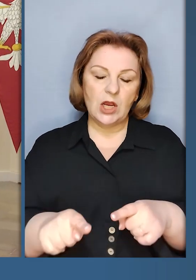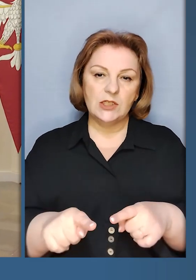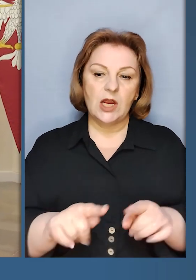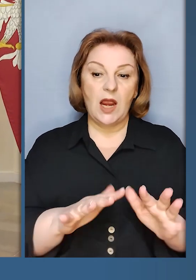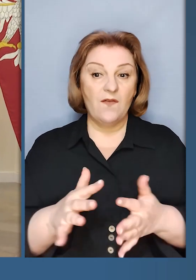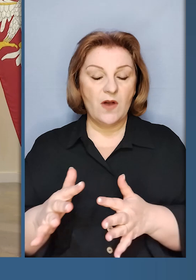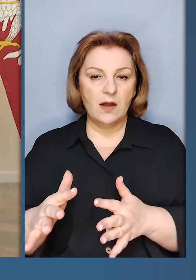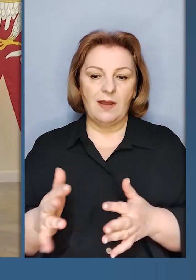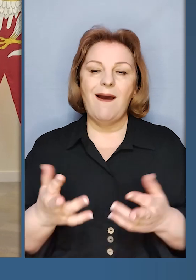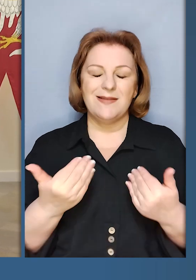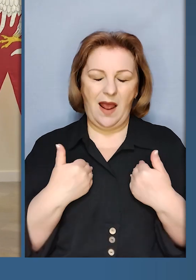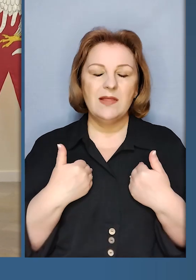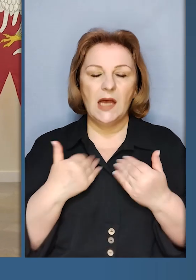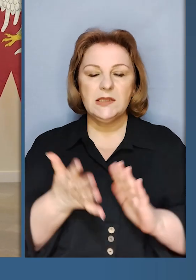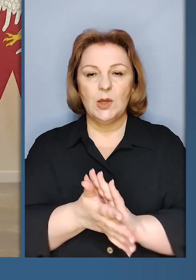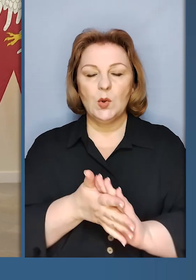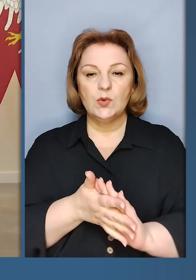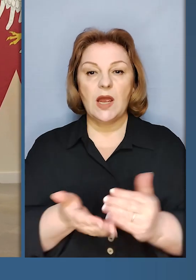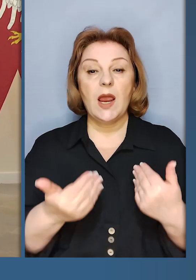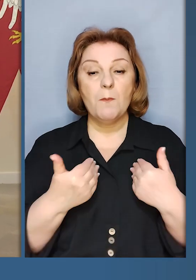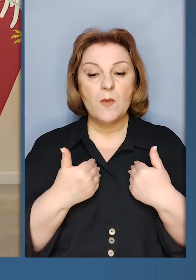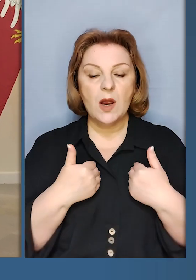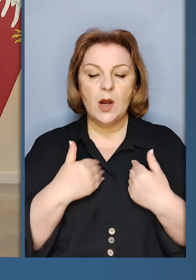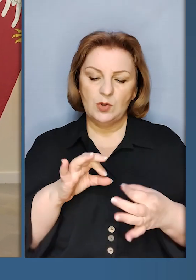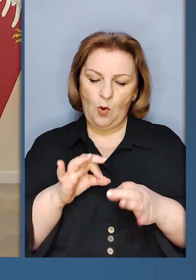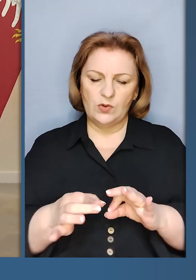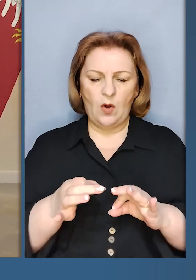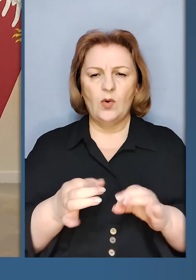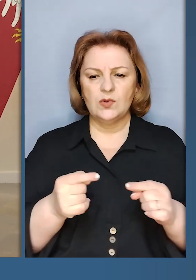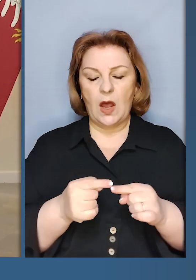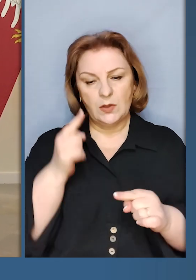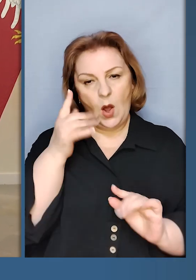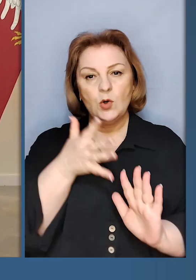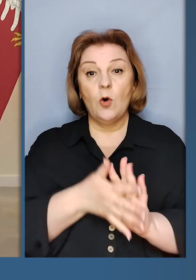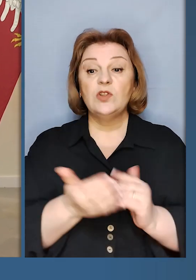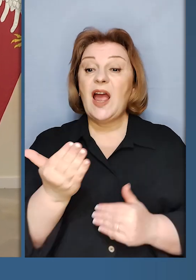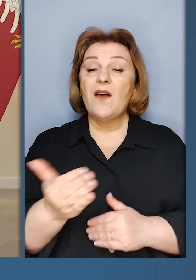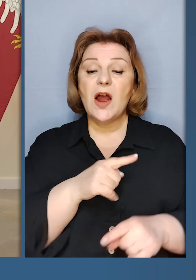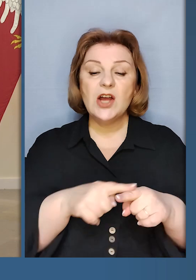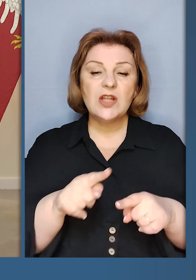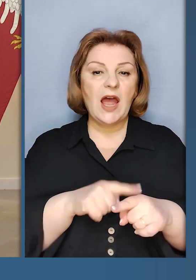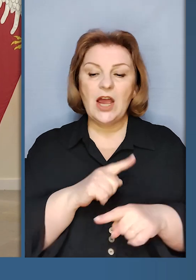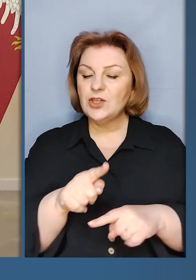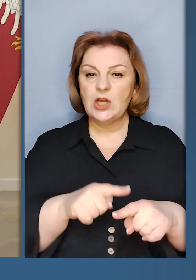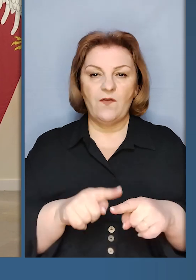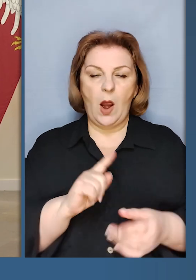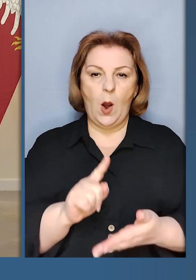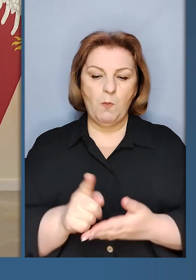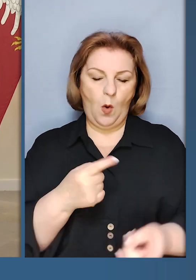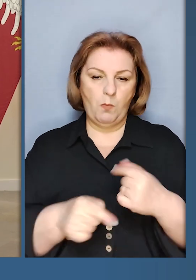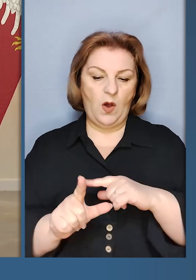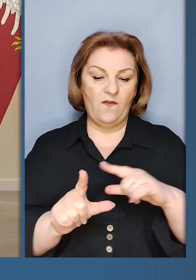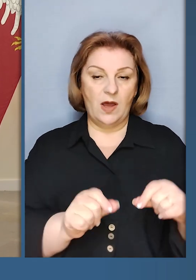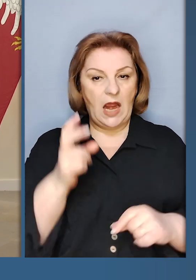відбувається. Це для нас зрозуміло. Ми досконально розуміємо, що ви якнайшвидше повинні повернутися до